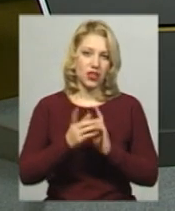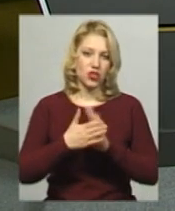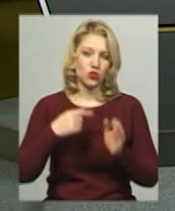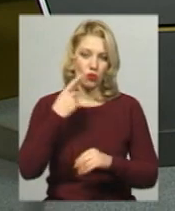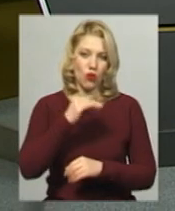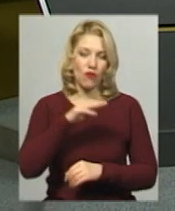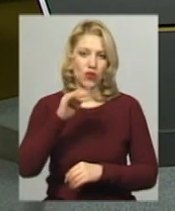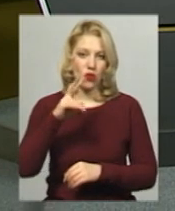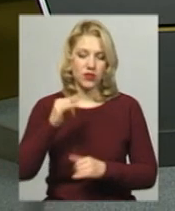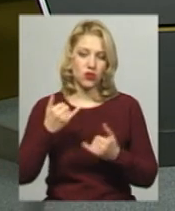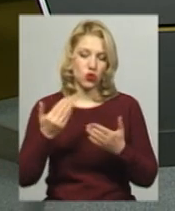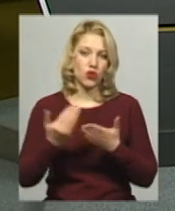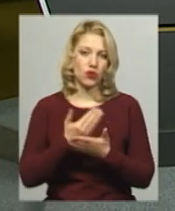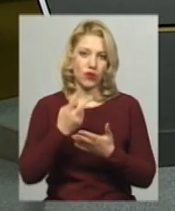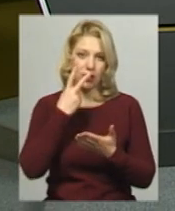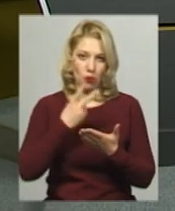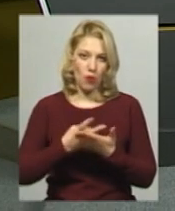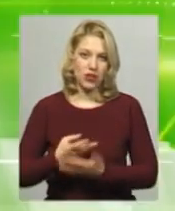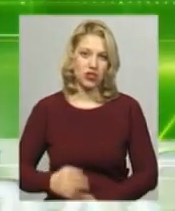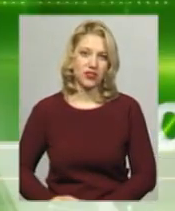Фіновської. Сьогодні у випуску ви побачите.